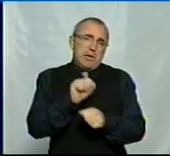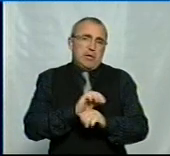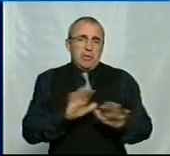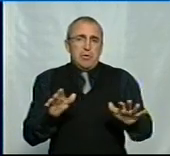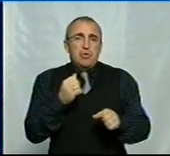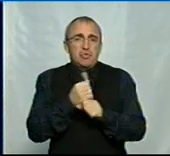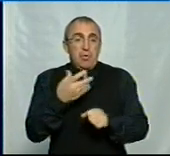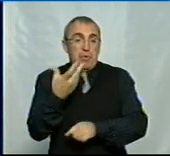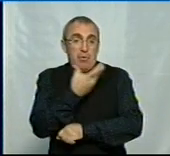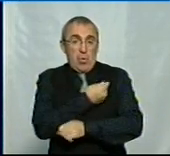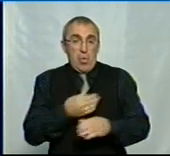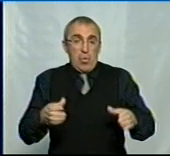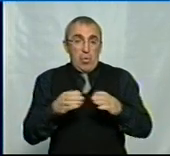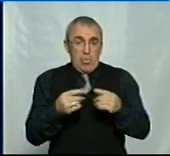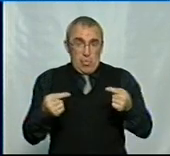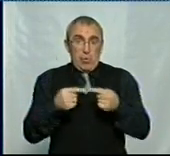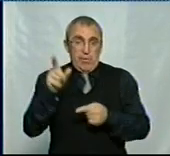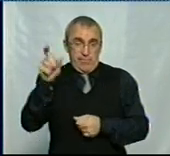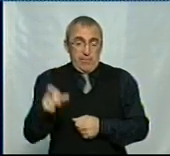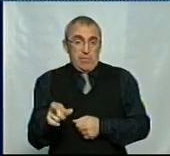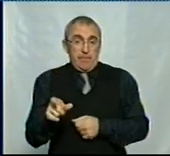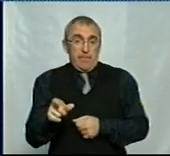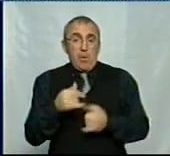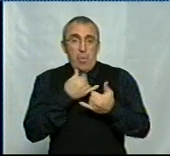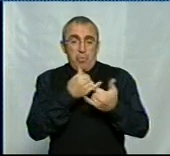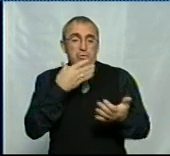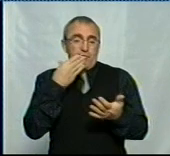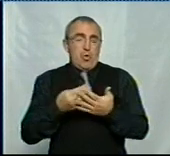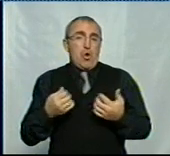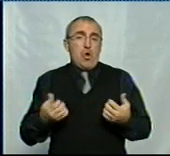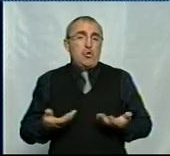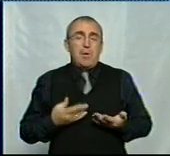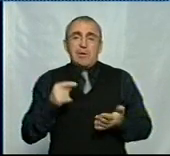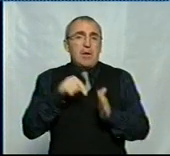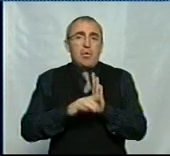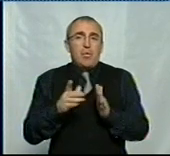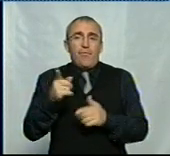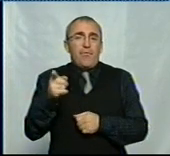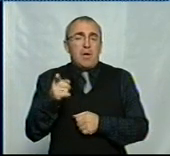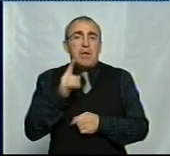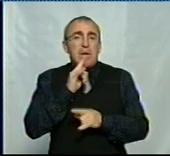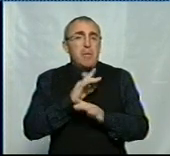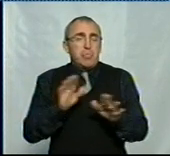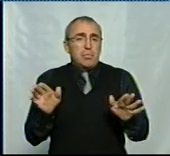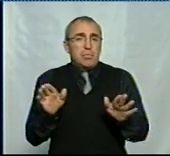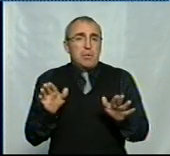Зробіть щеплення конкретно ви, і ви убезпечите своє життя. Але це не означає, що ви не будете